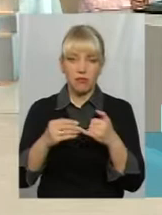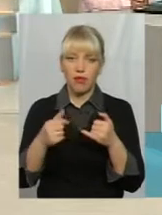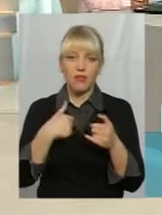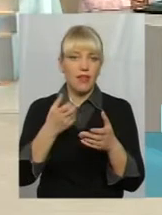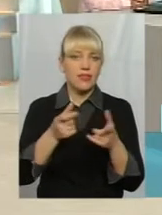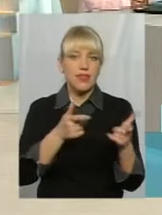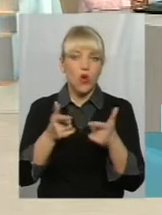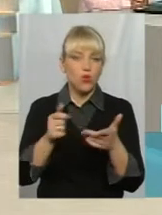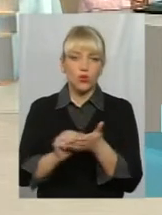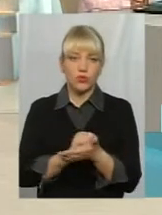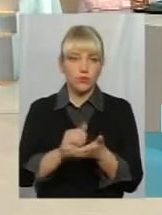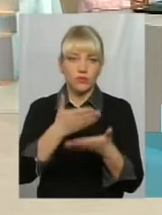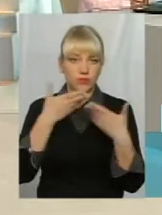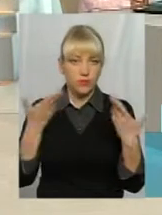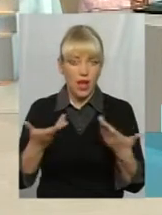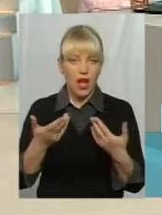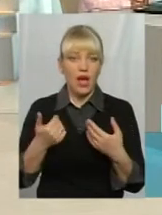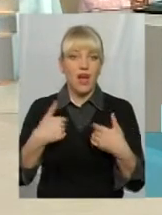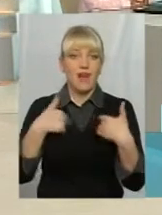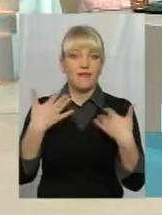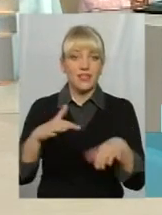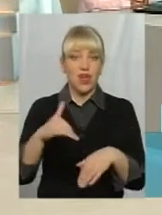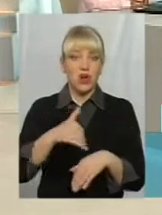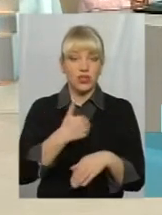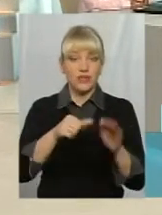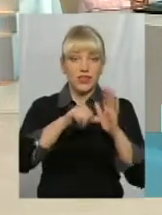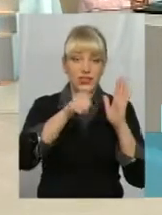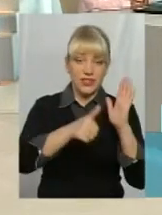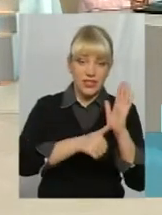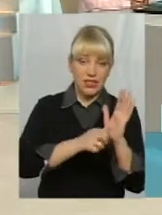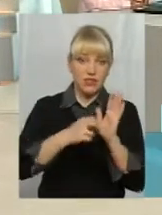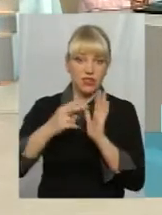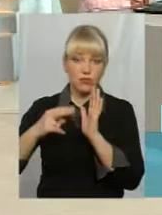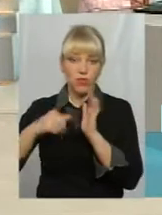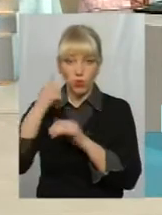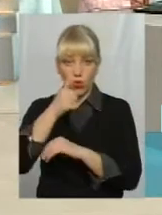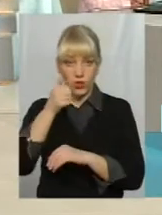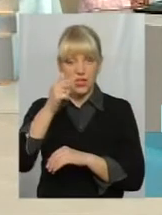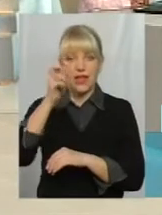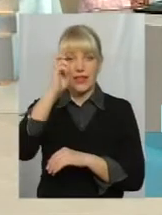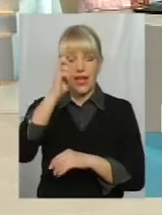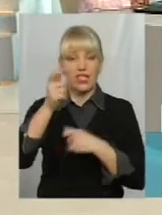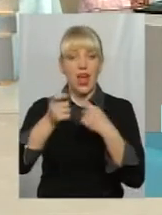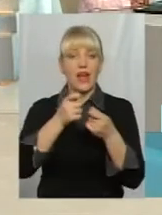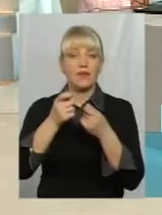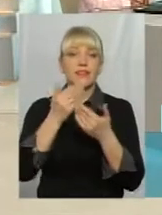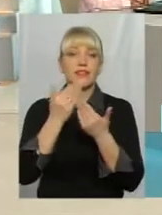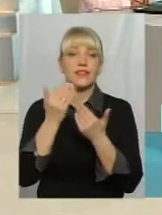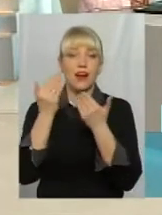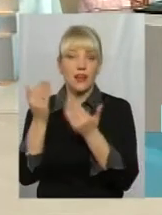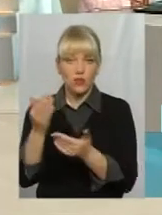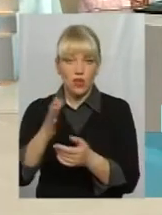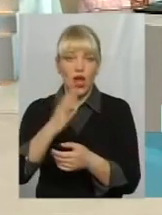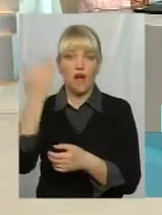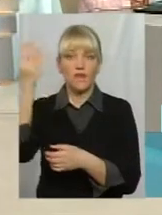як в цим правом. А хотіва вже от в 2016-2017 році в держадміністрацію зверталася. Вони мене